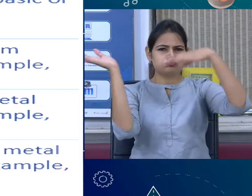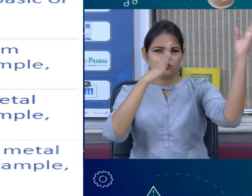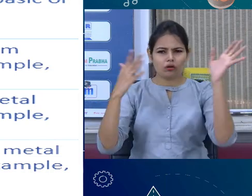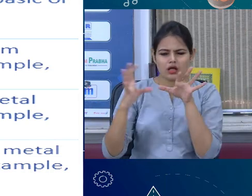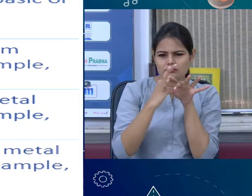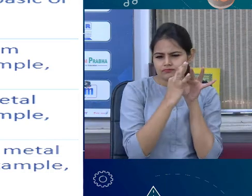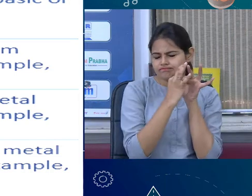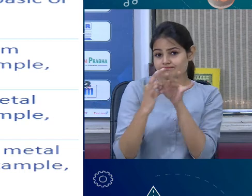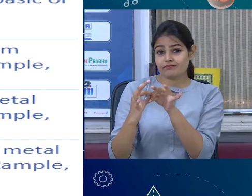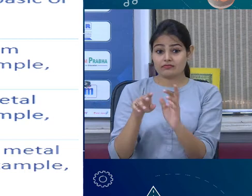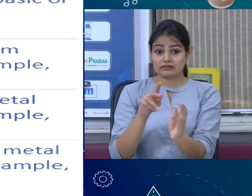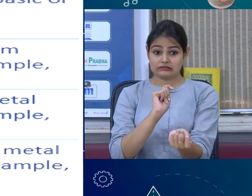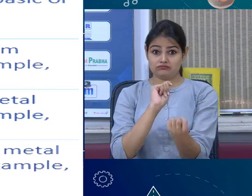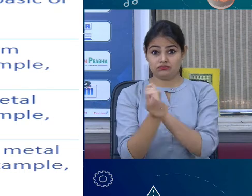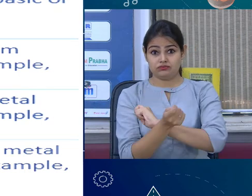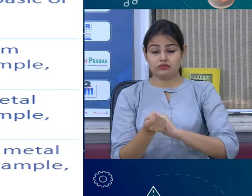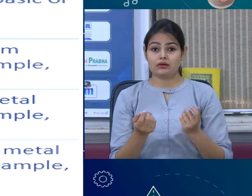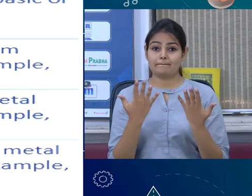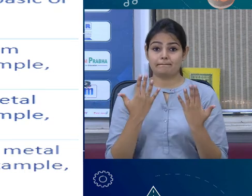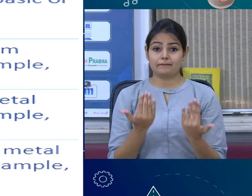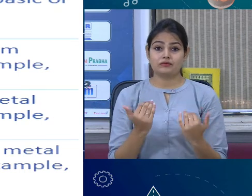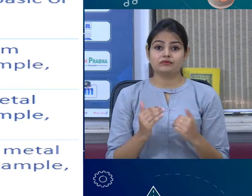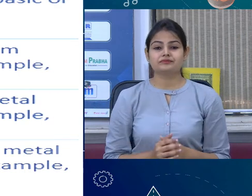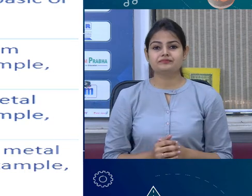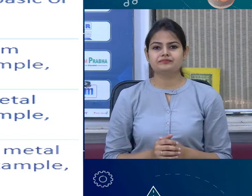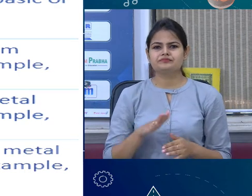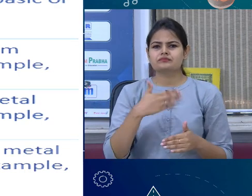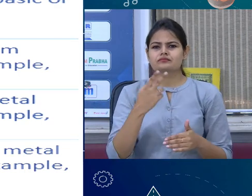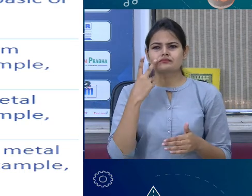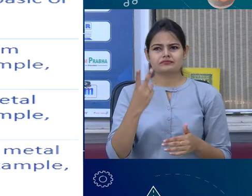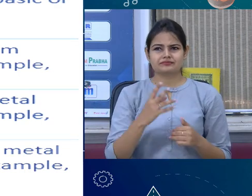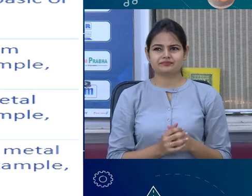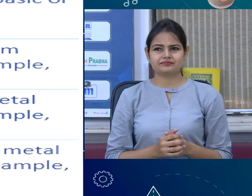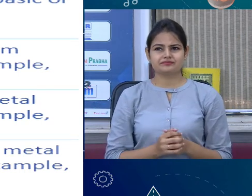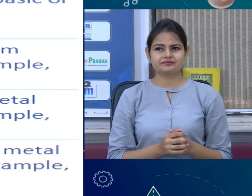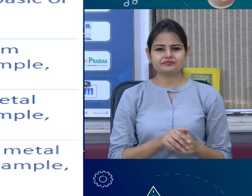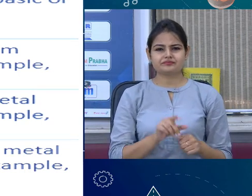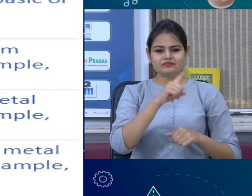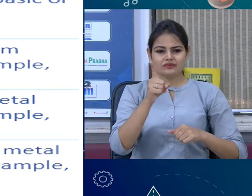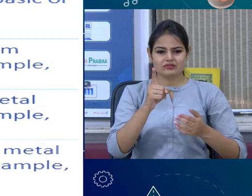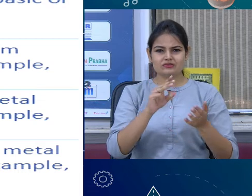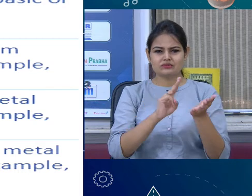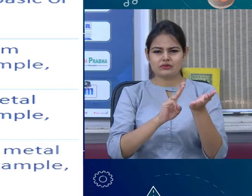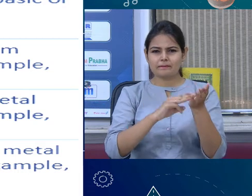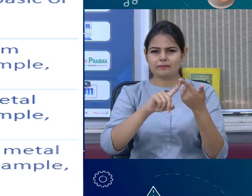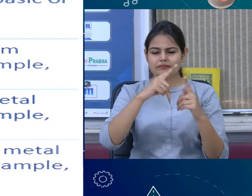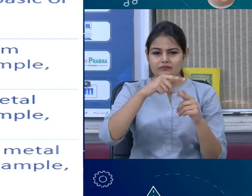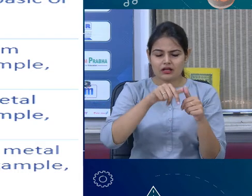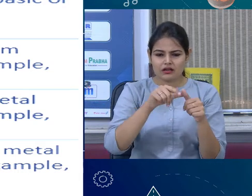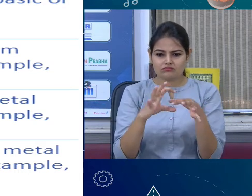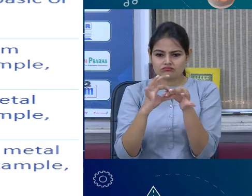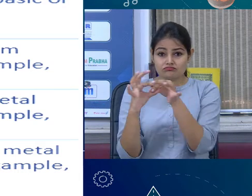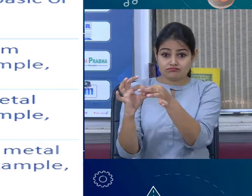Last week में हम ये भी देखते हैं कि metals जब chlorine के साथ रियाक्त करता है, chlorine एक non-metal है, तो जिस तरह का bond बनाता है, क्युकि जब